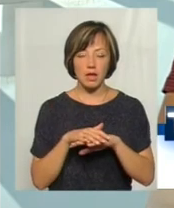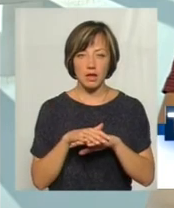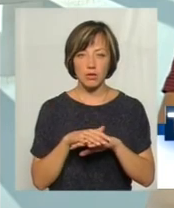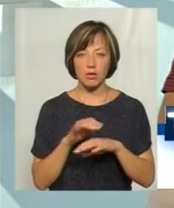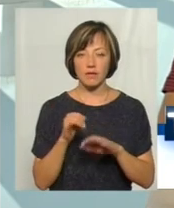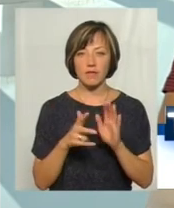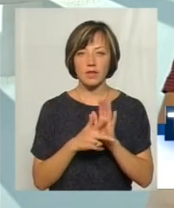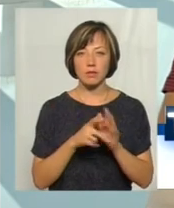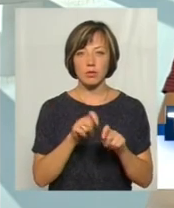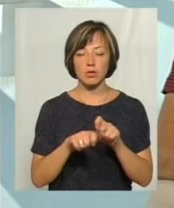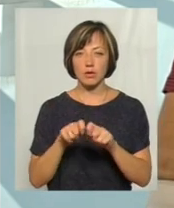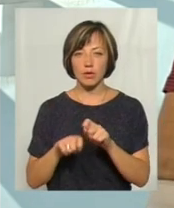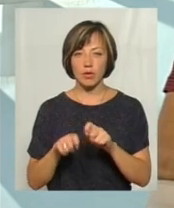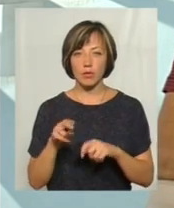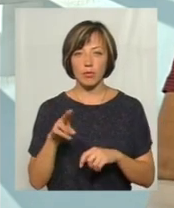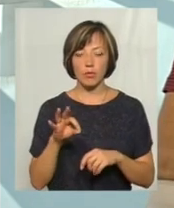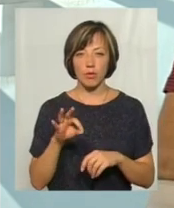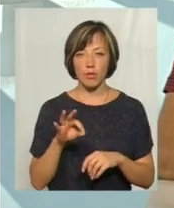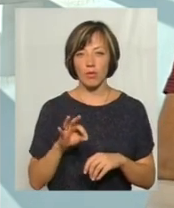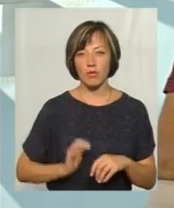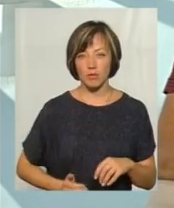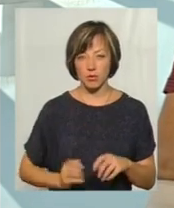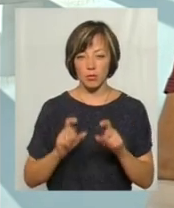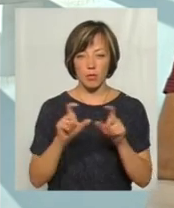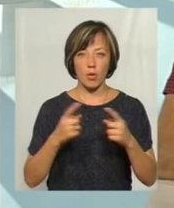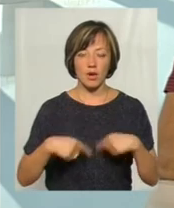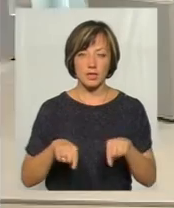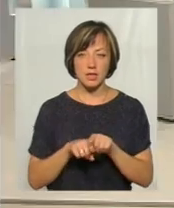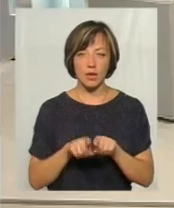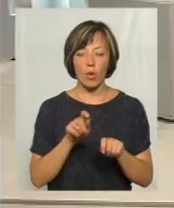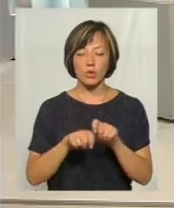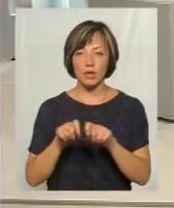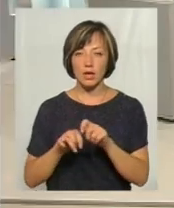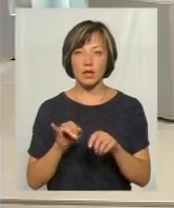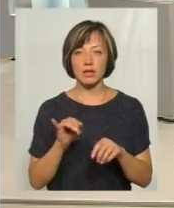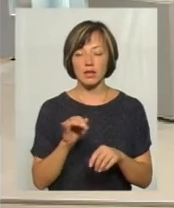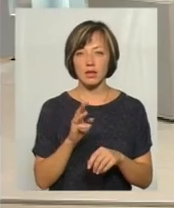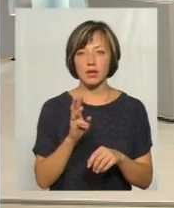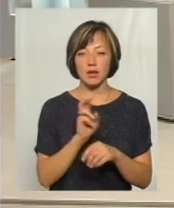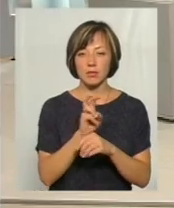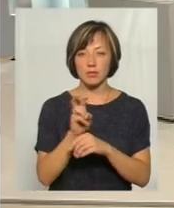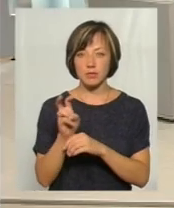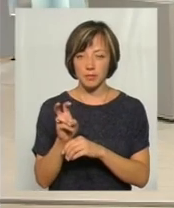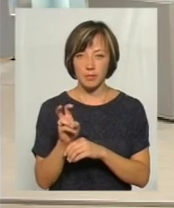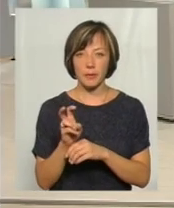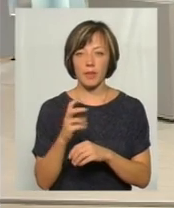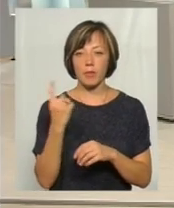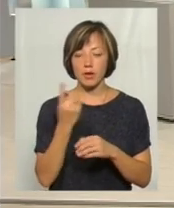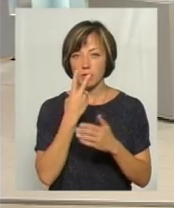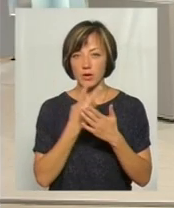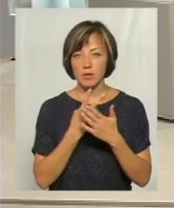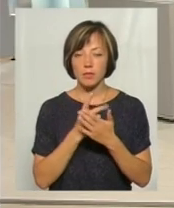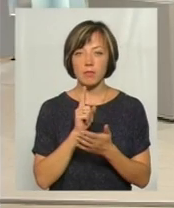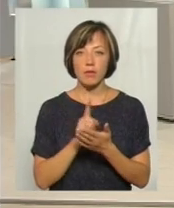8 контролерів по юридичним особам. Тобто контролери і обходчики по зняттю показників